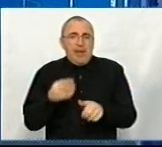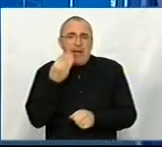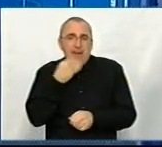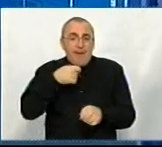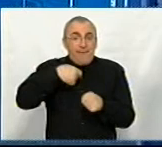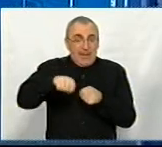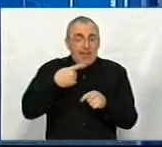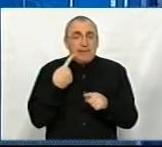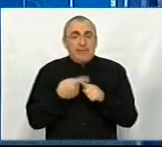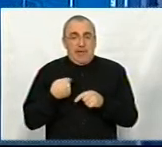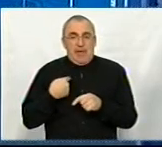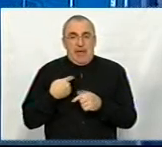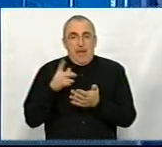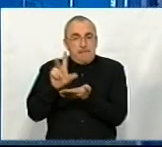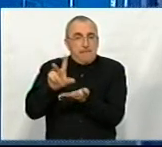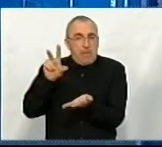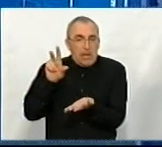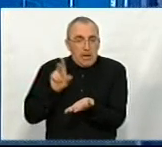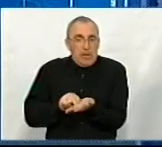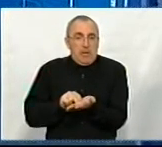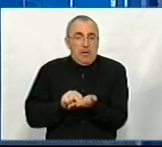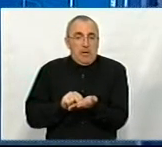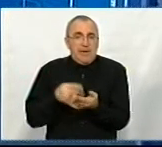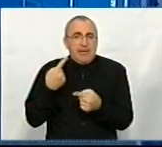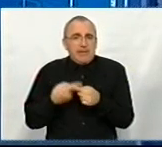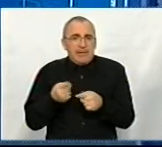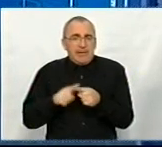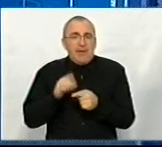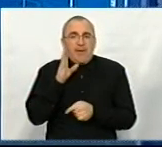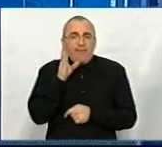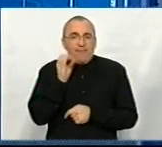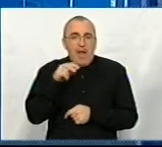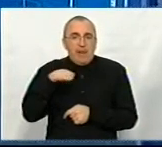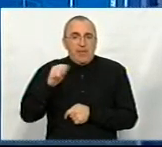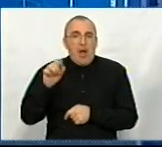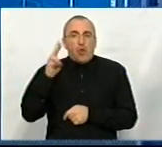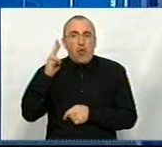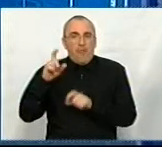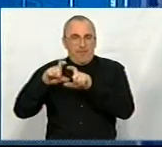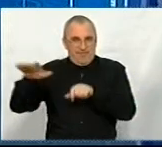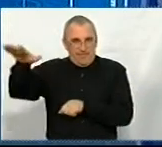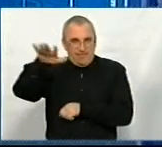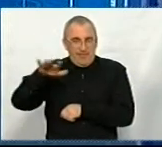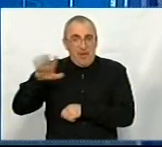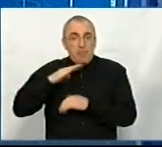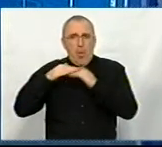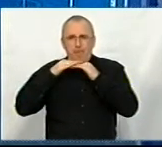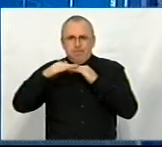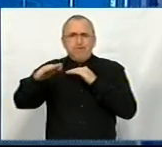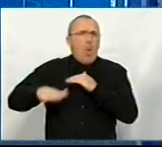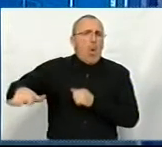інвестиція, я привожу приклад, знову ж таки, тієї самої Велти, яка в Новомиргороді. Це в полі, просто було поле,